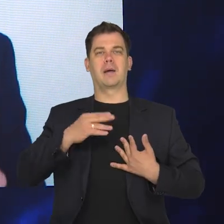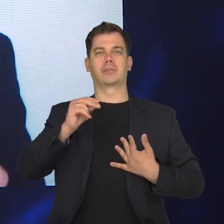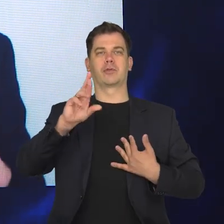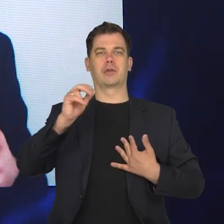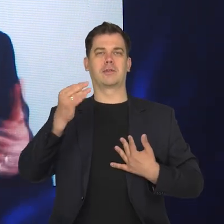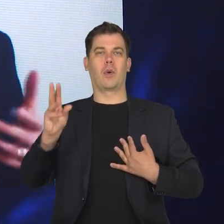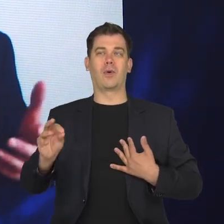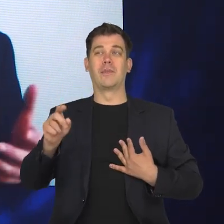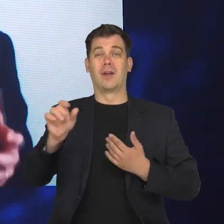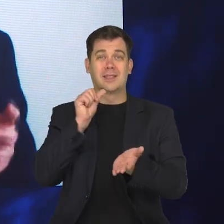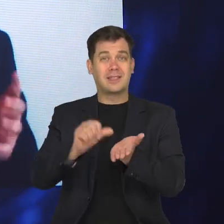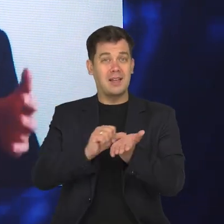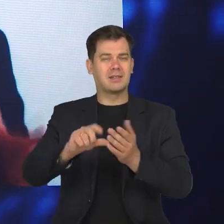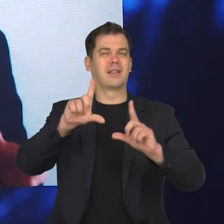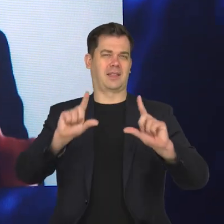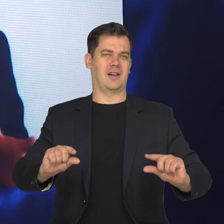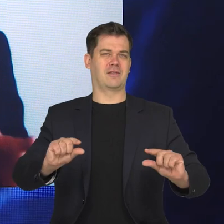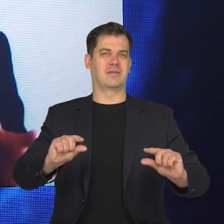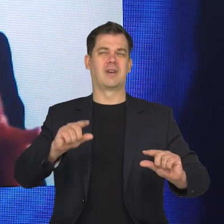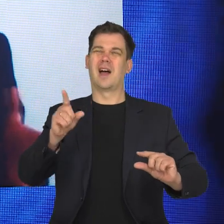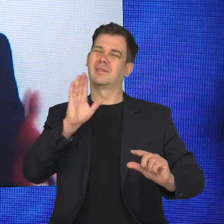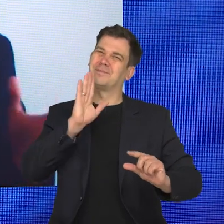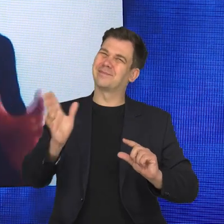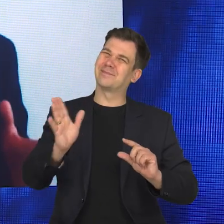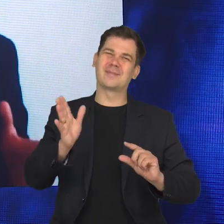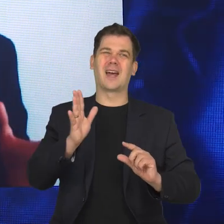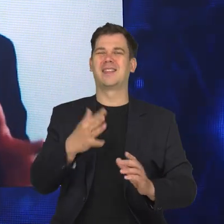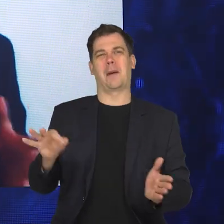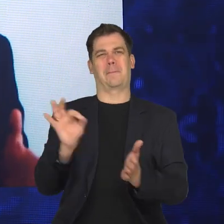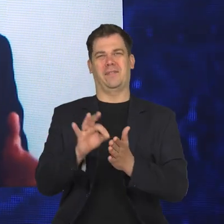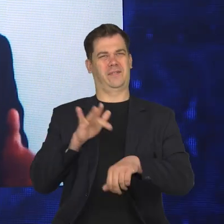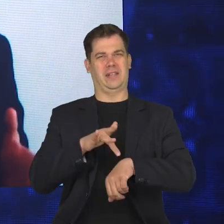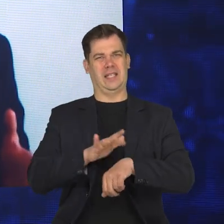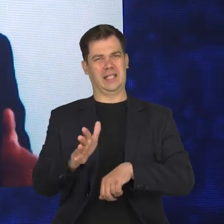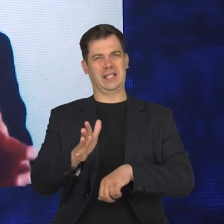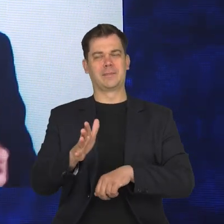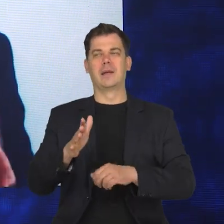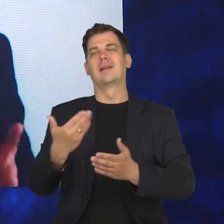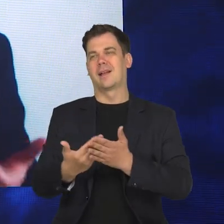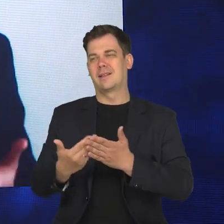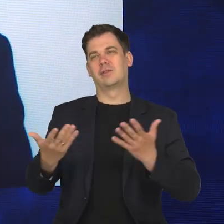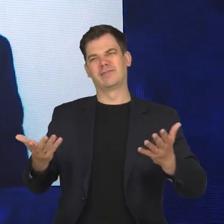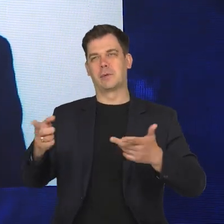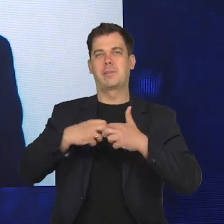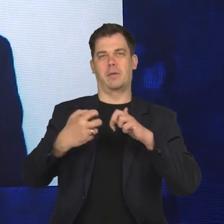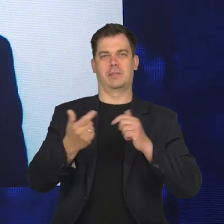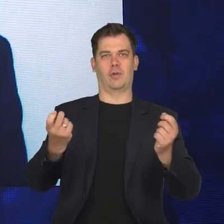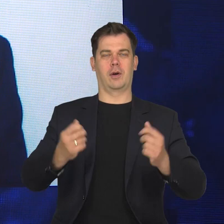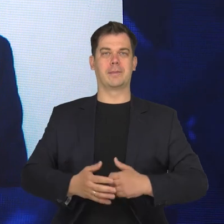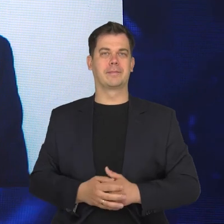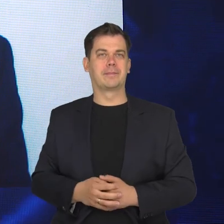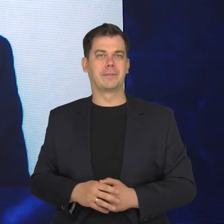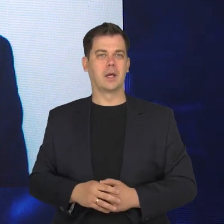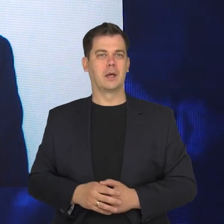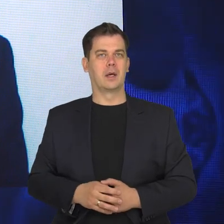trwają krócej, ale tak jak mówię, one nie są do końca rekomendowane. Ich wiarygodność też jest niewielka. Więc tutaj mamy też problem z tymi